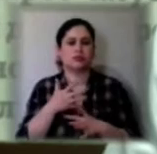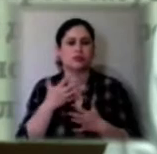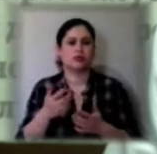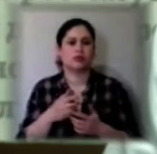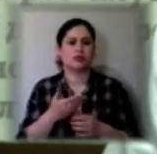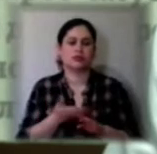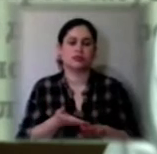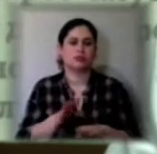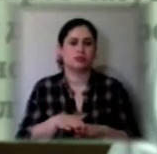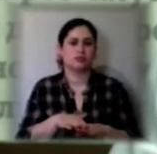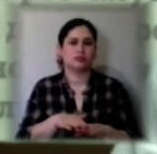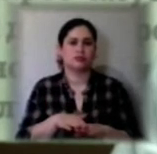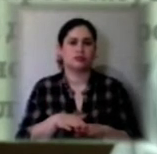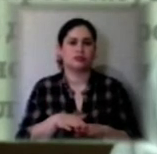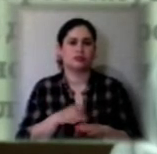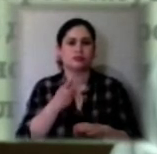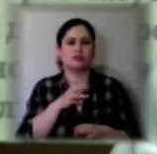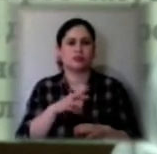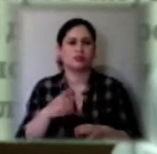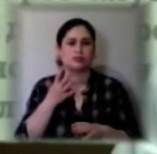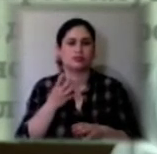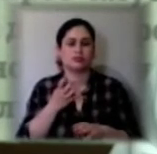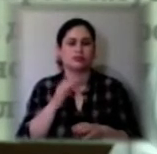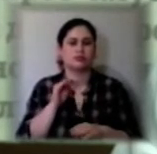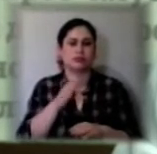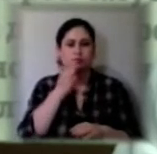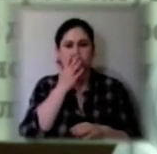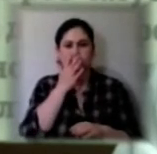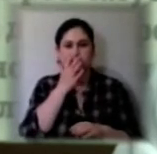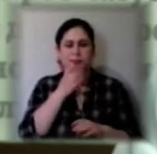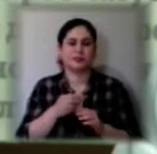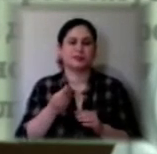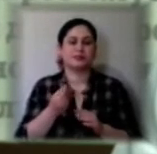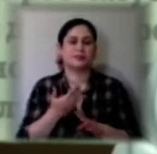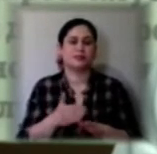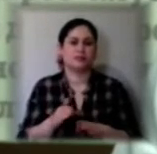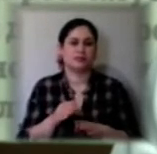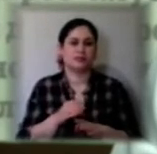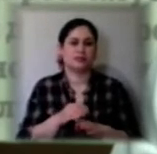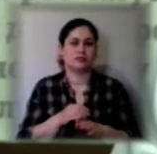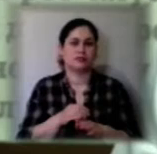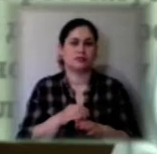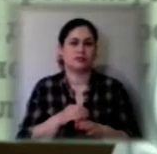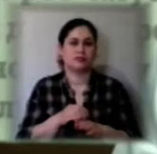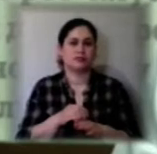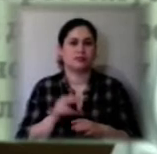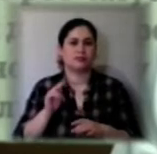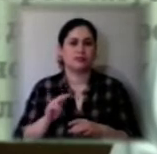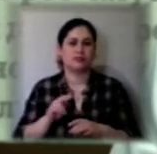1 млн 400 тис. для фінансування працівників